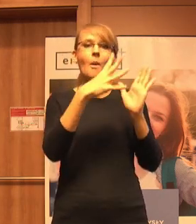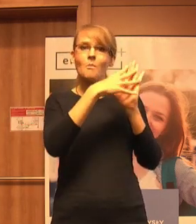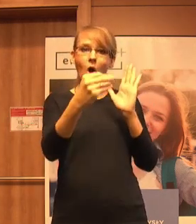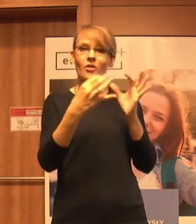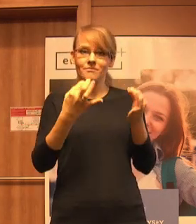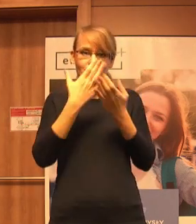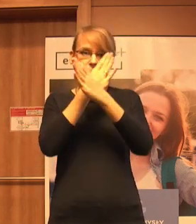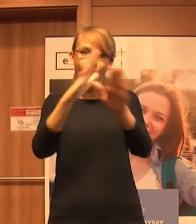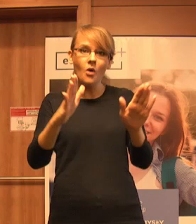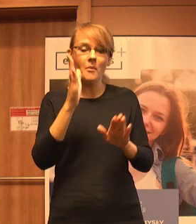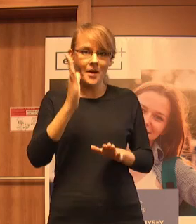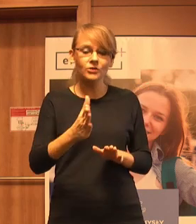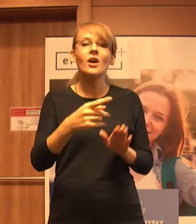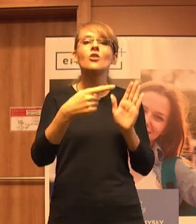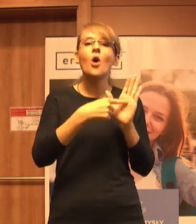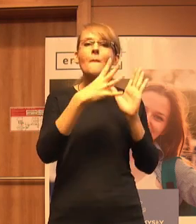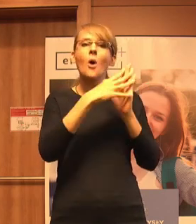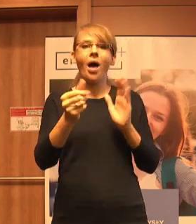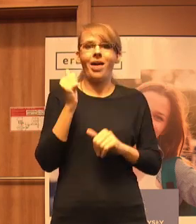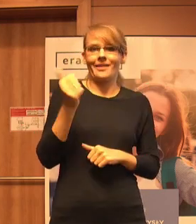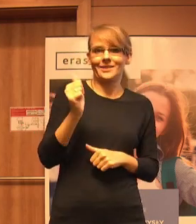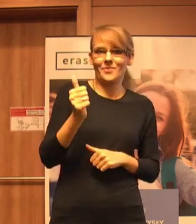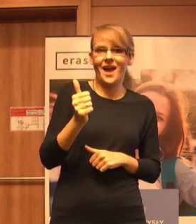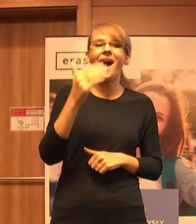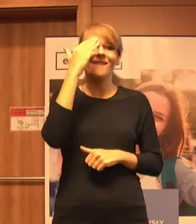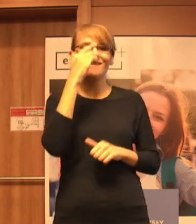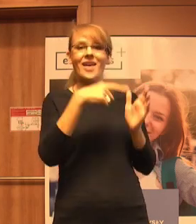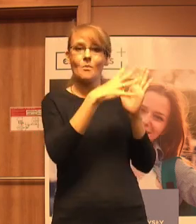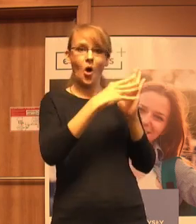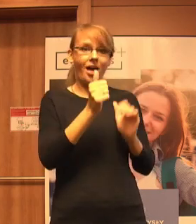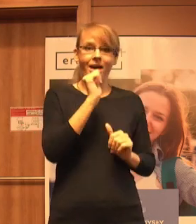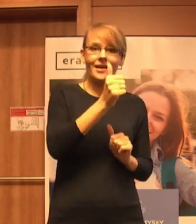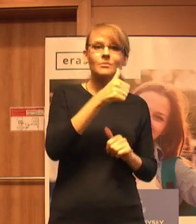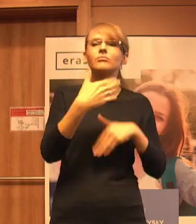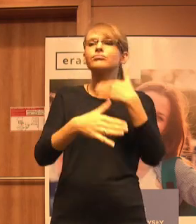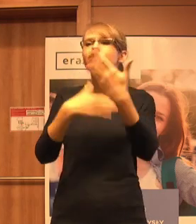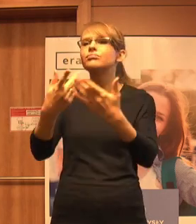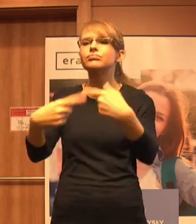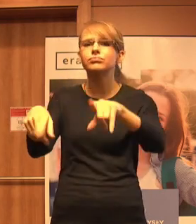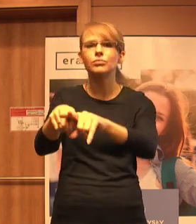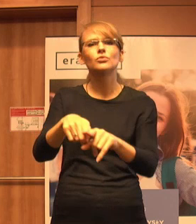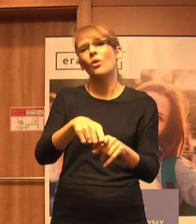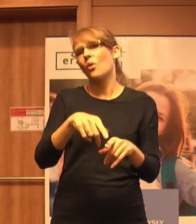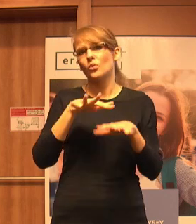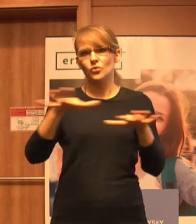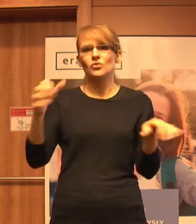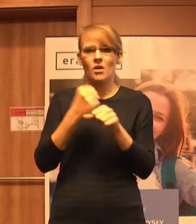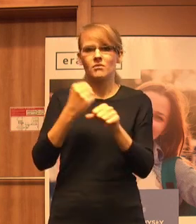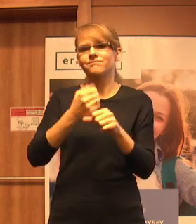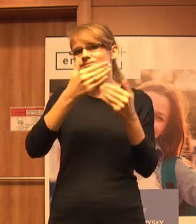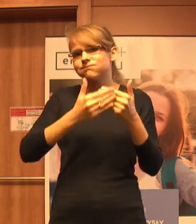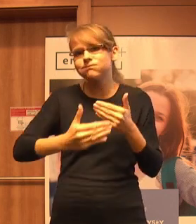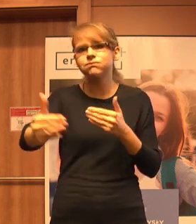eksperckim. Od modelu eksperckiego do realizacji w praktyce jest długa droga. Musi przejść